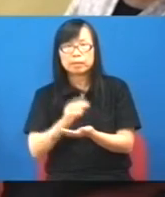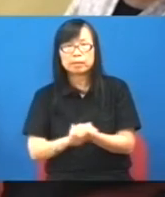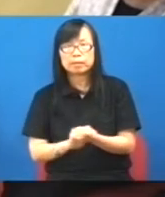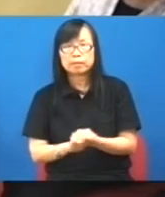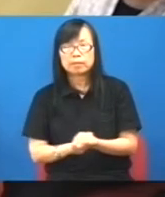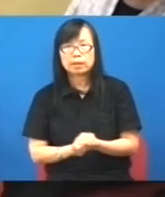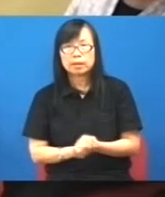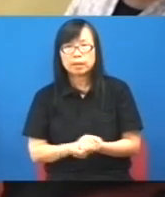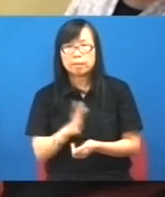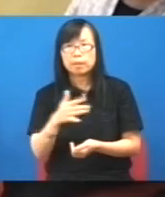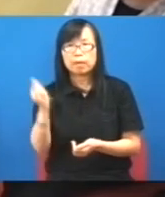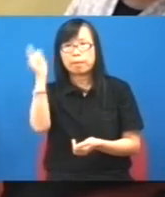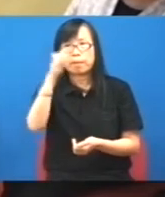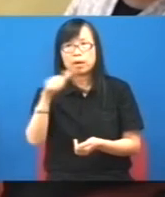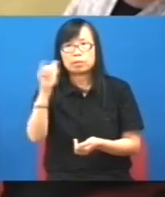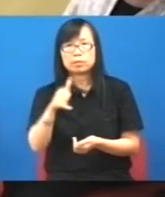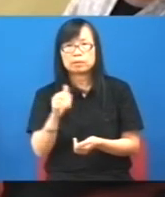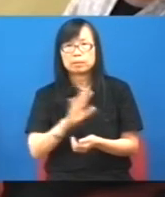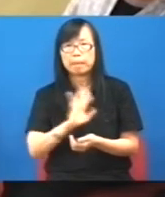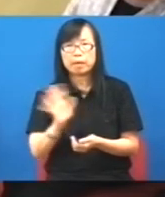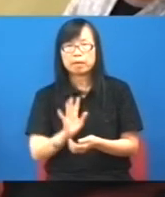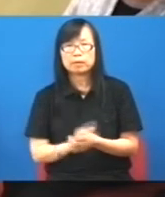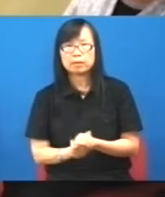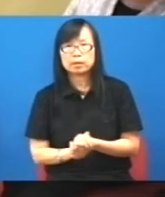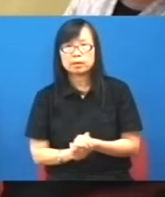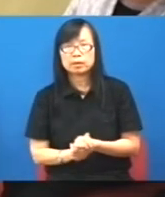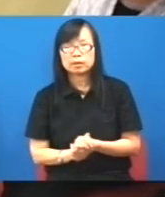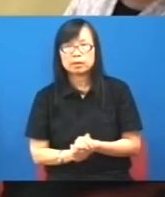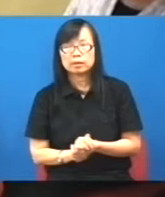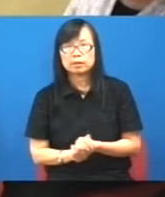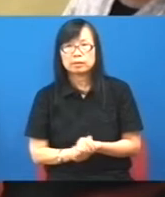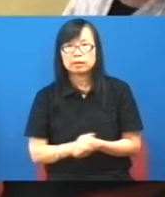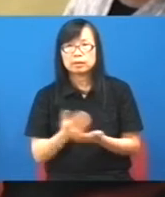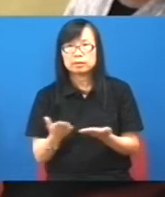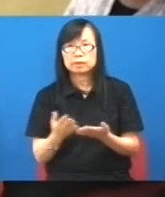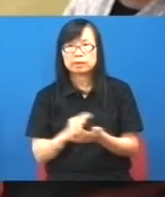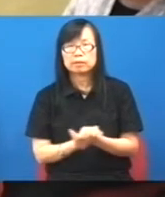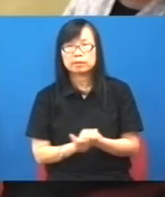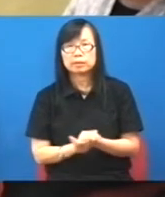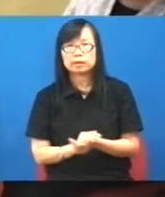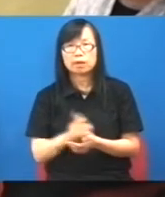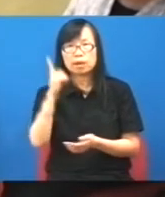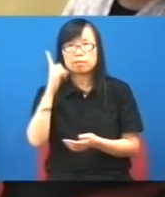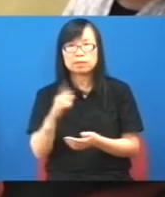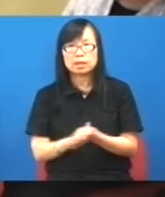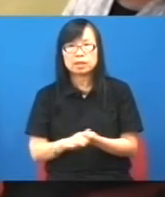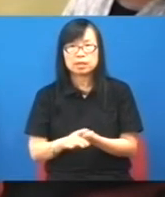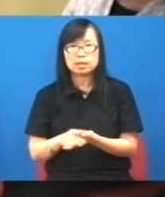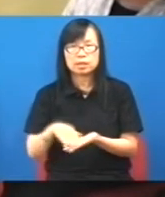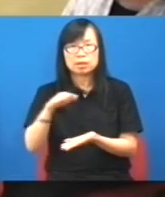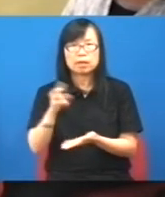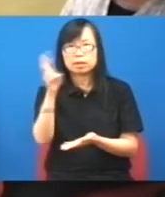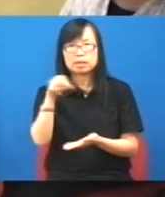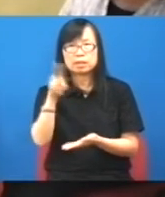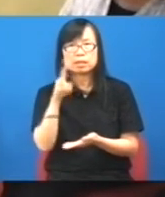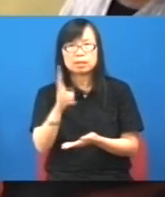6,000多元最低工資不是派到那裡就是工資的三分之一遲些通脹升2,000多元其實也不